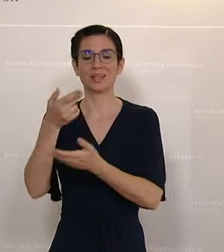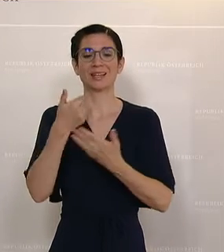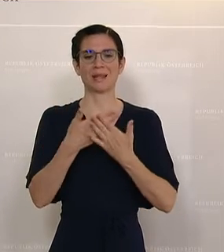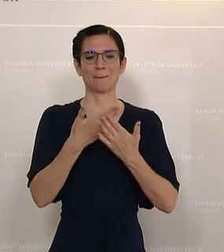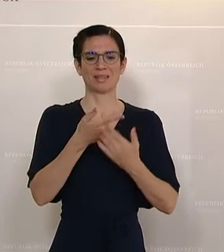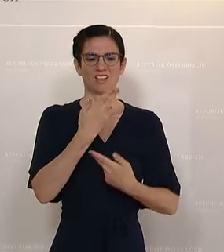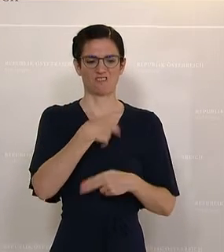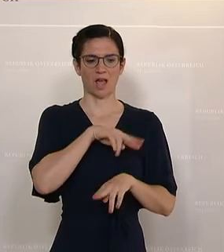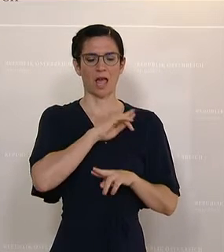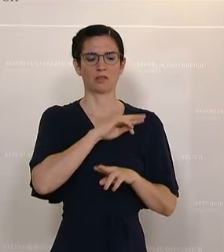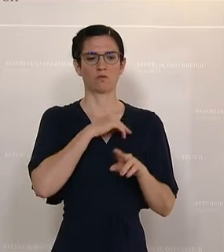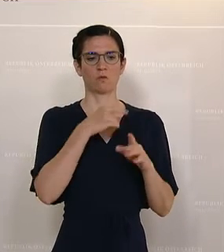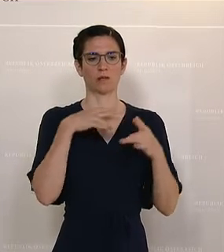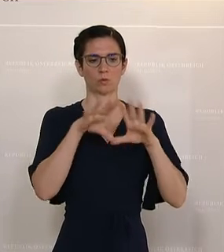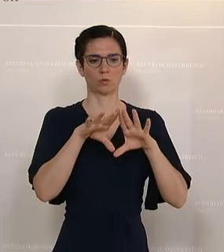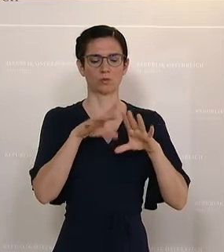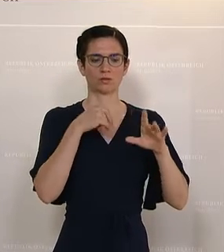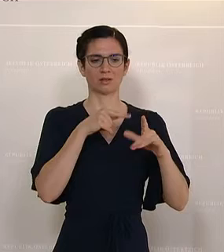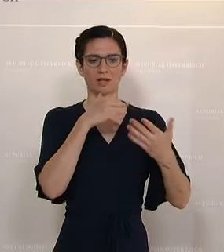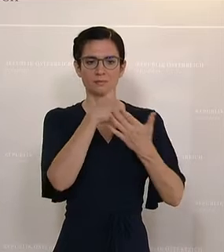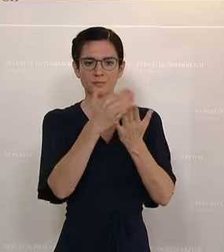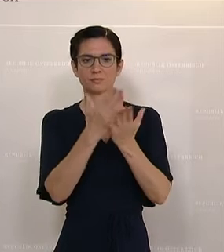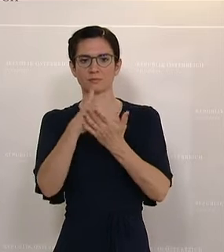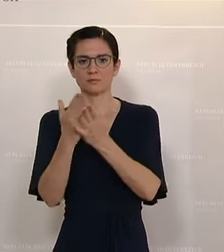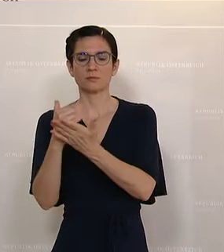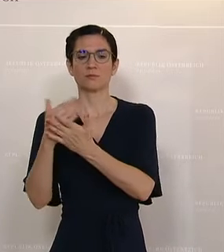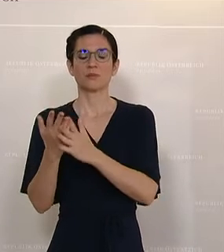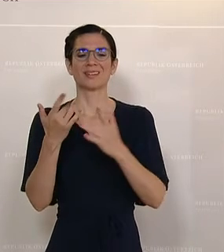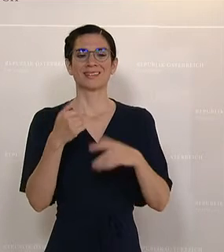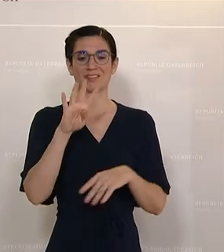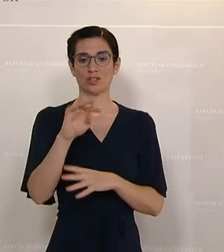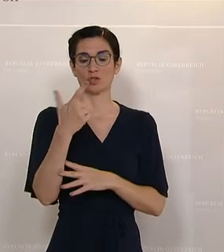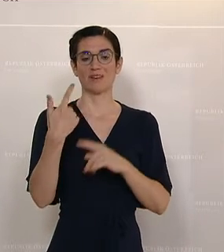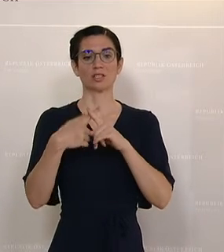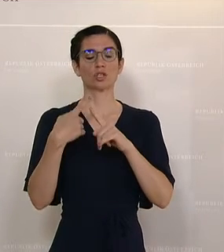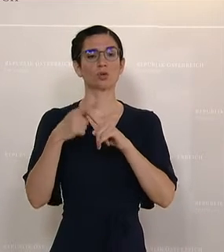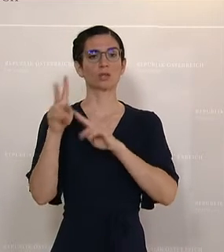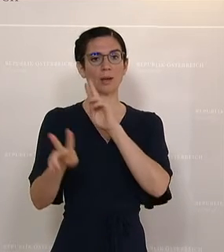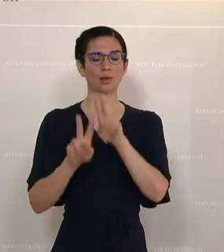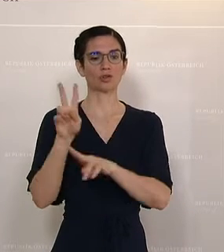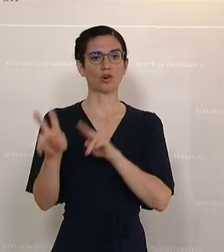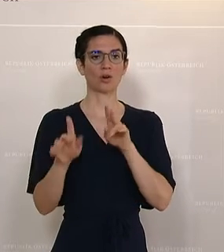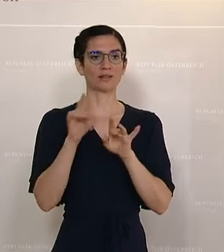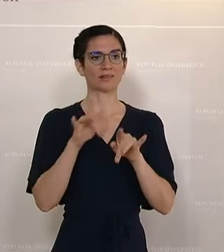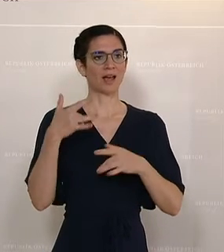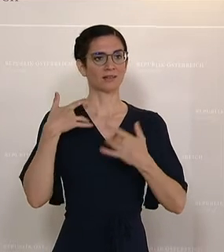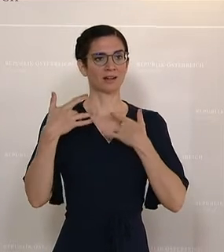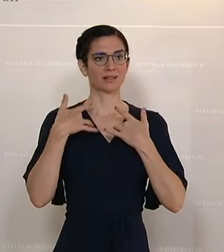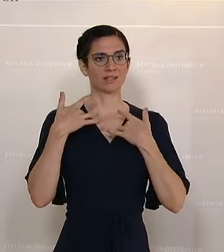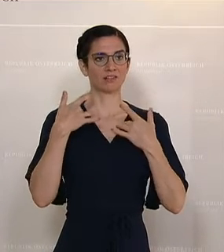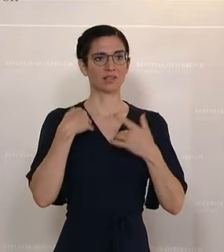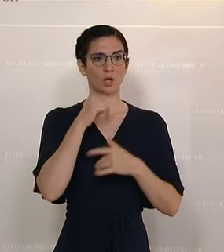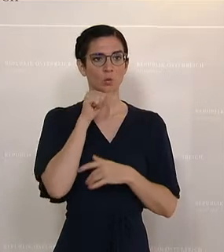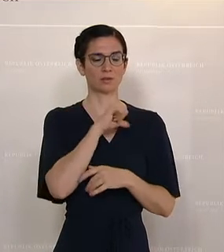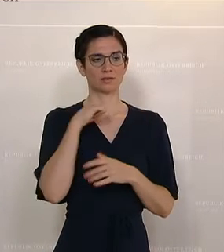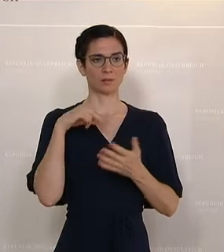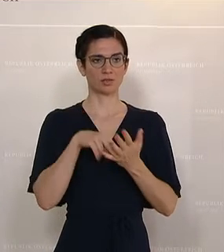vielfach auch bei den Ländern. Die Dinge passieren, wir sind hinsichtlich der 24-Stunden-Betreuung, ist eine Attraktivierung der unselbstständigen